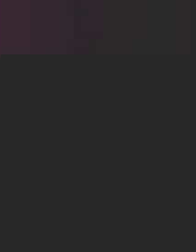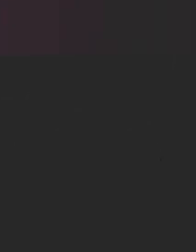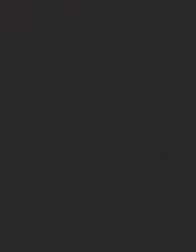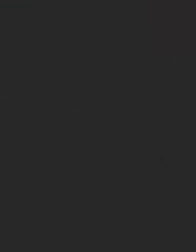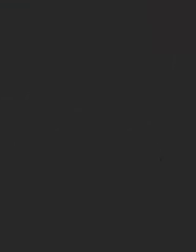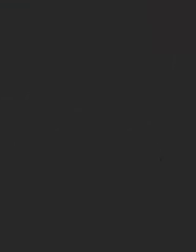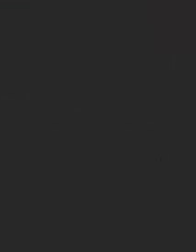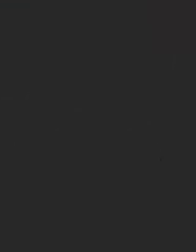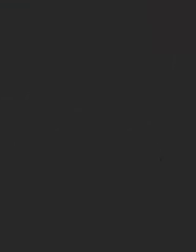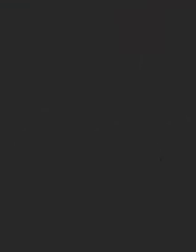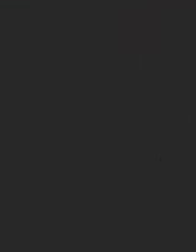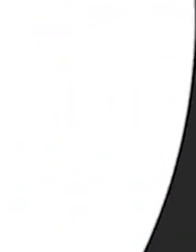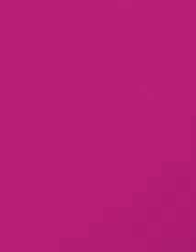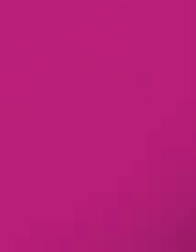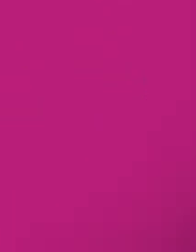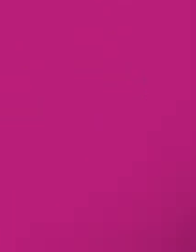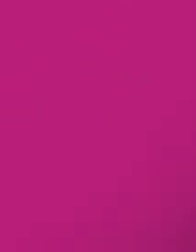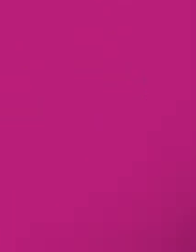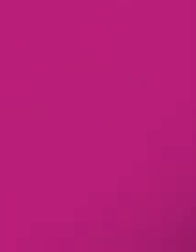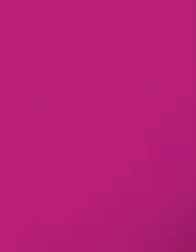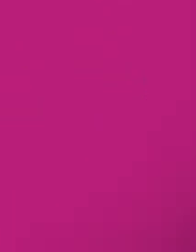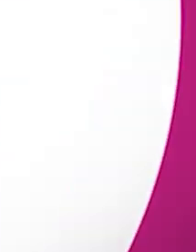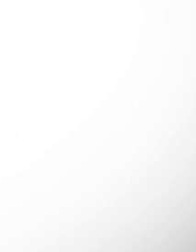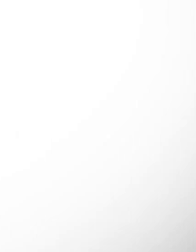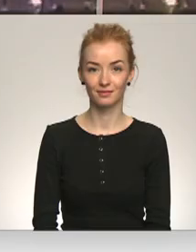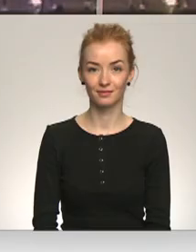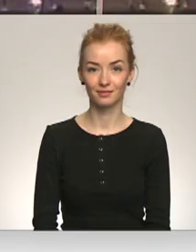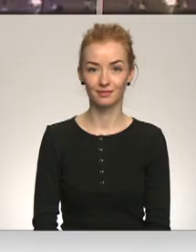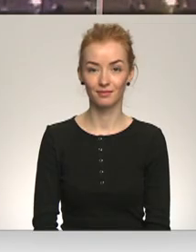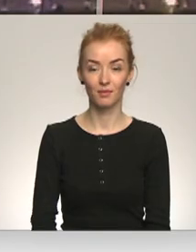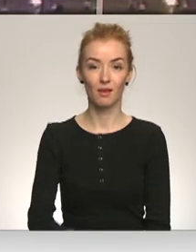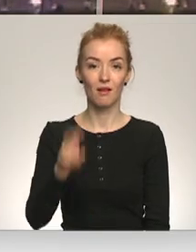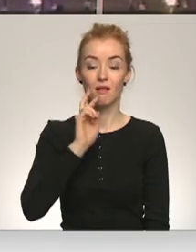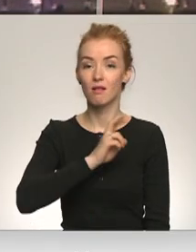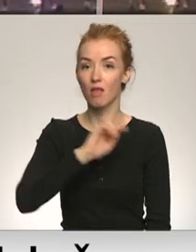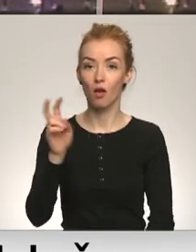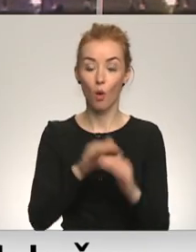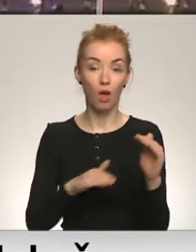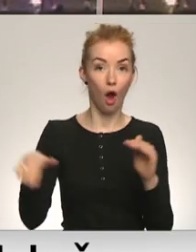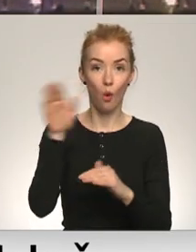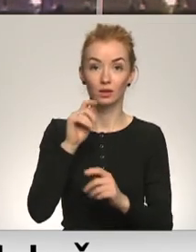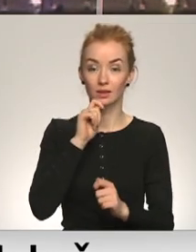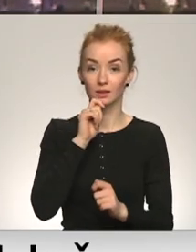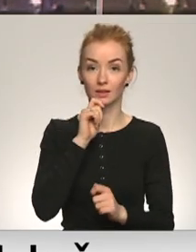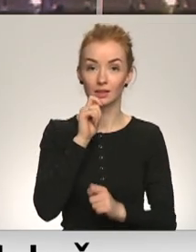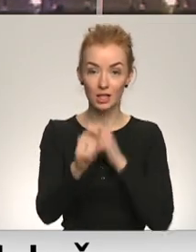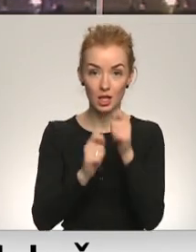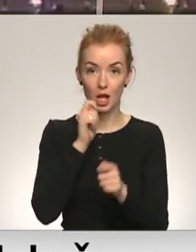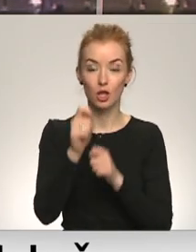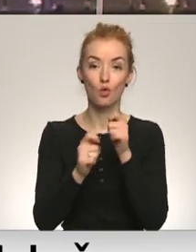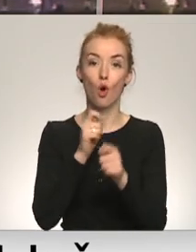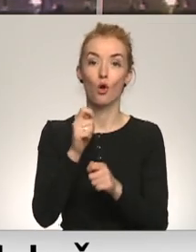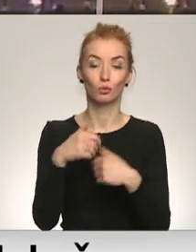Re! Viss ēters ir te! Rekordlielais iedojums savierisko mediju labdarības